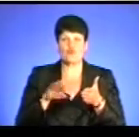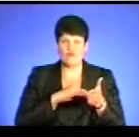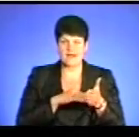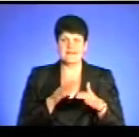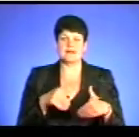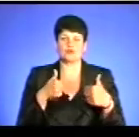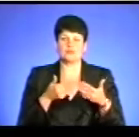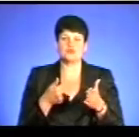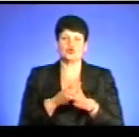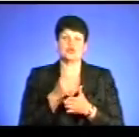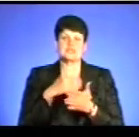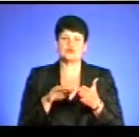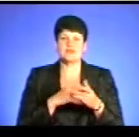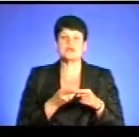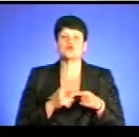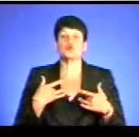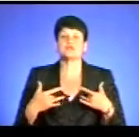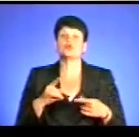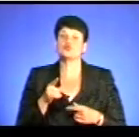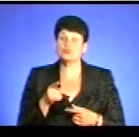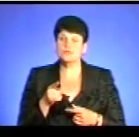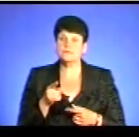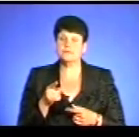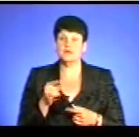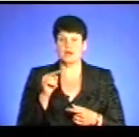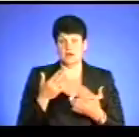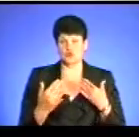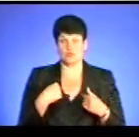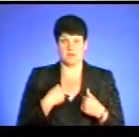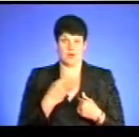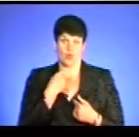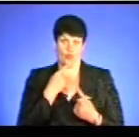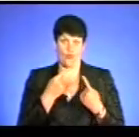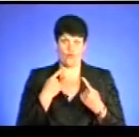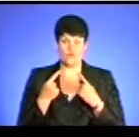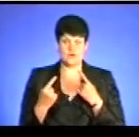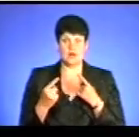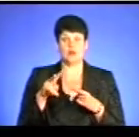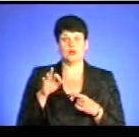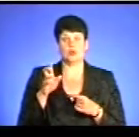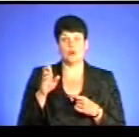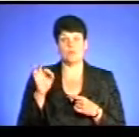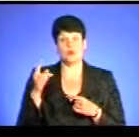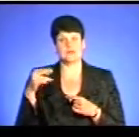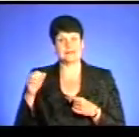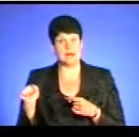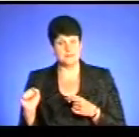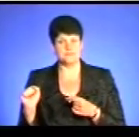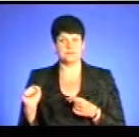рекомендації до скасування цього концерту. Чому? Тому що, ну, власне, якщо ми говоримо так, «Лобода», так, якщо